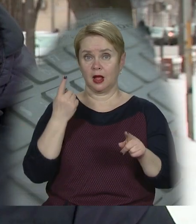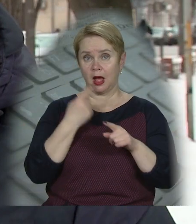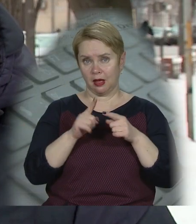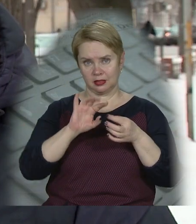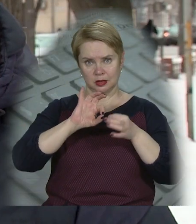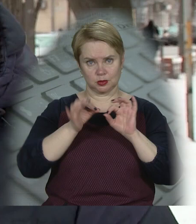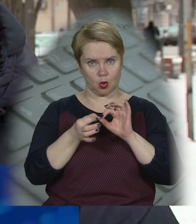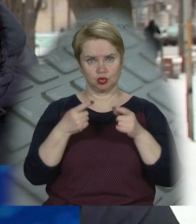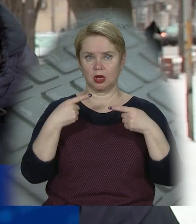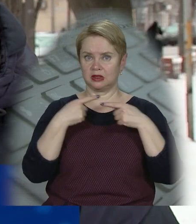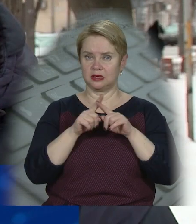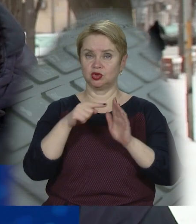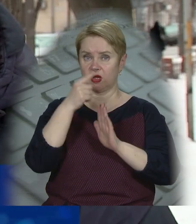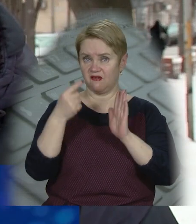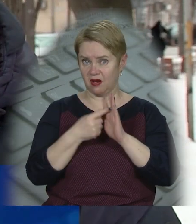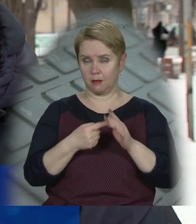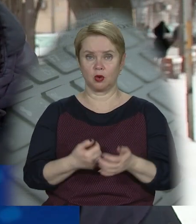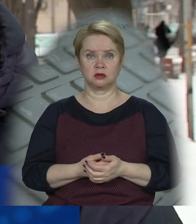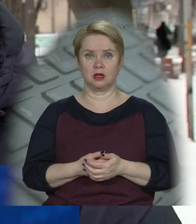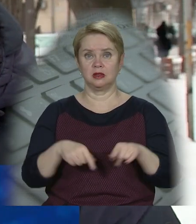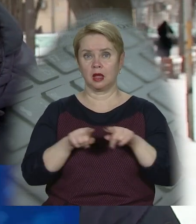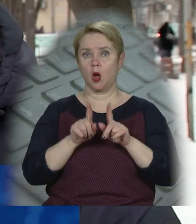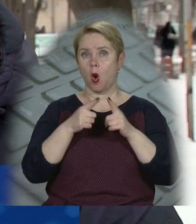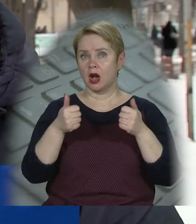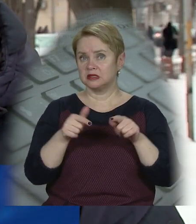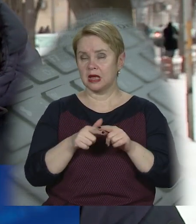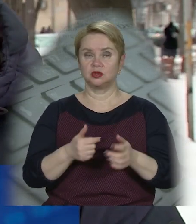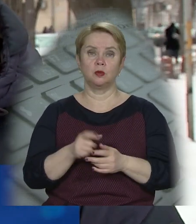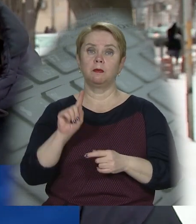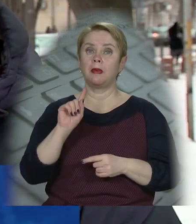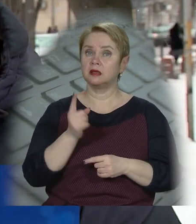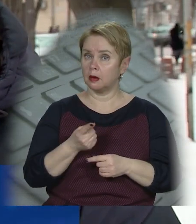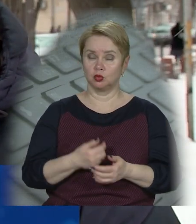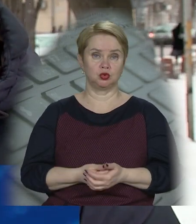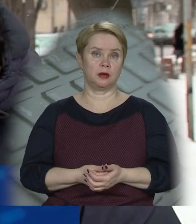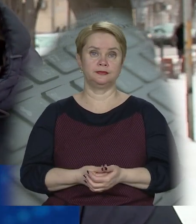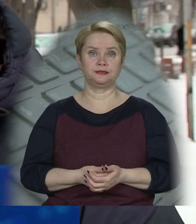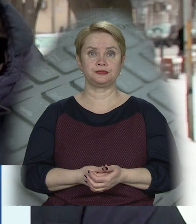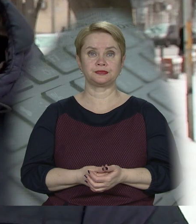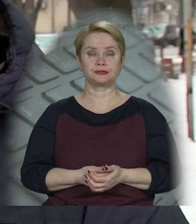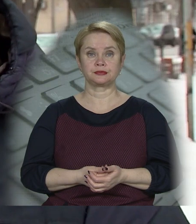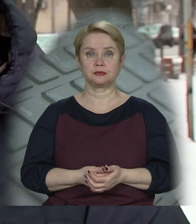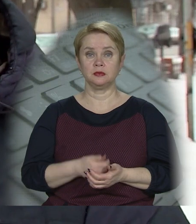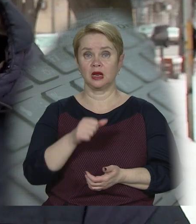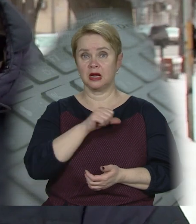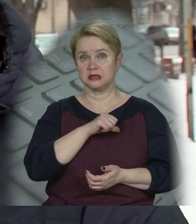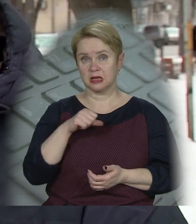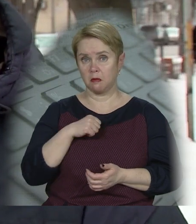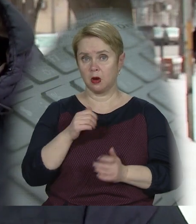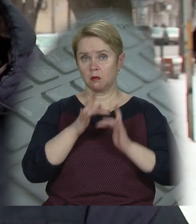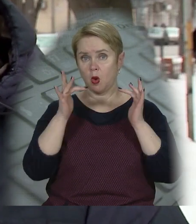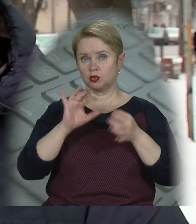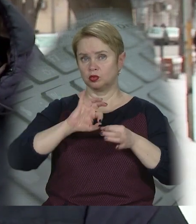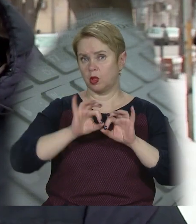складний, як технічний питання, так і організаційний, тому що сам мост